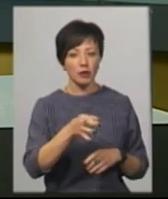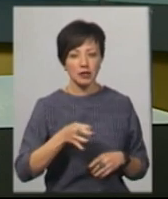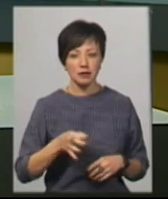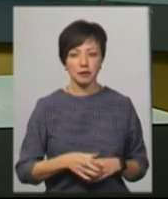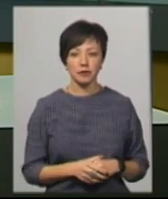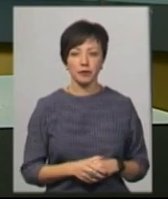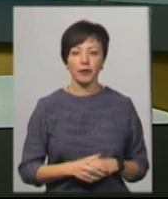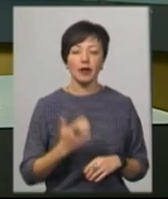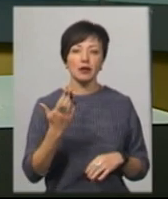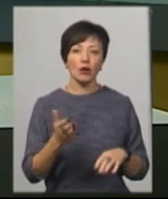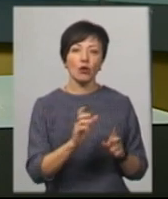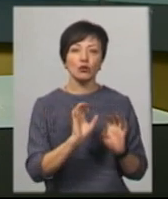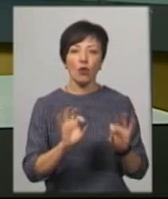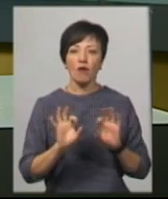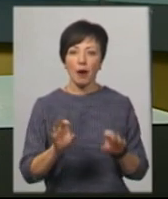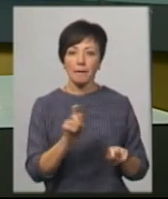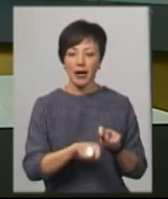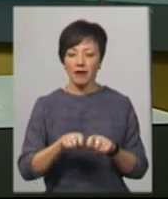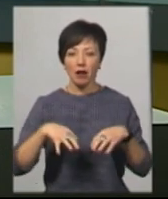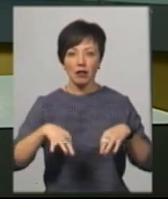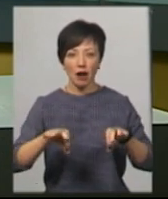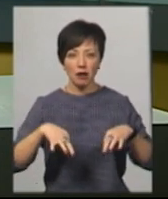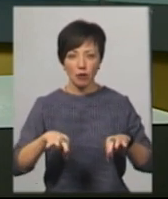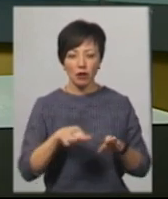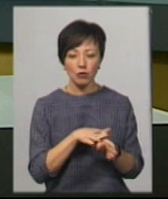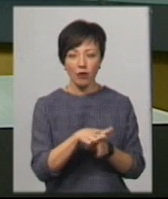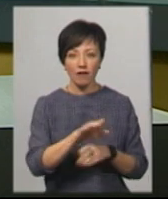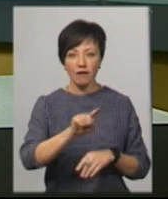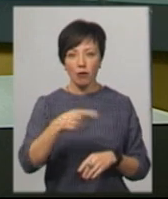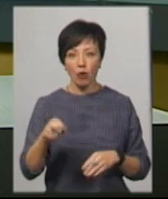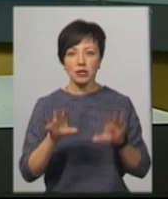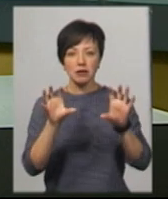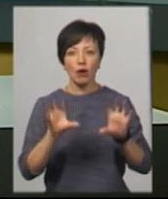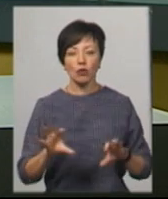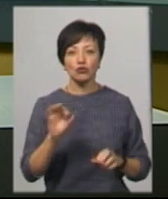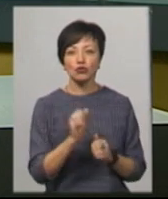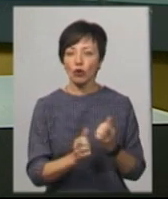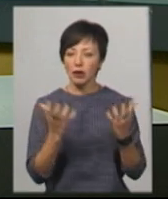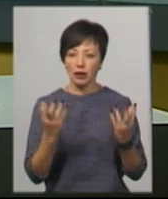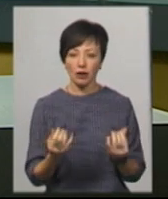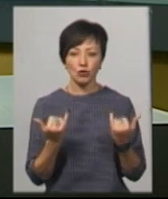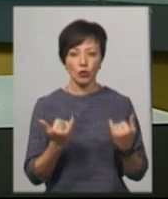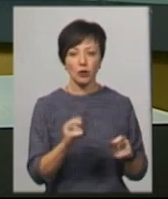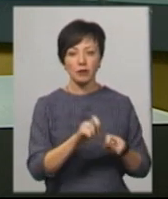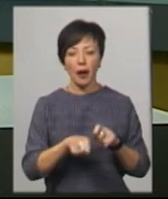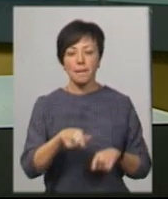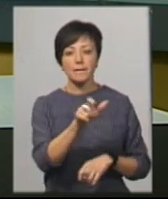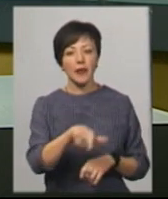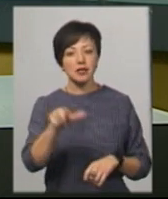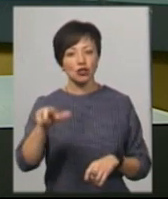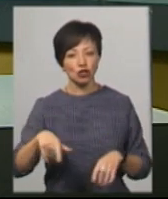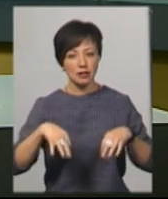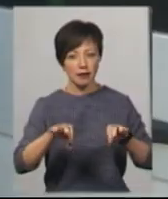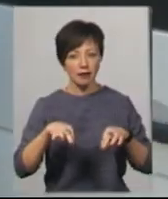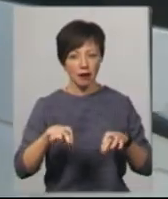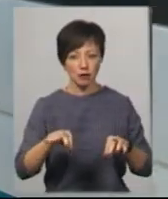Панчук. За його словами, перевіряють транспортні засоби над дотримання вимог законодавства щоденно. Сьогодні інспектували пасажирський транспорт.